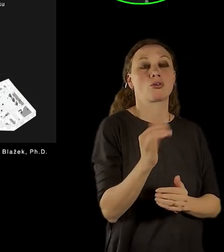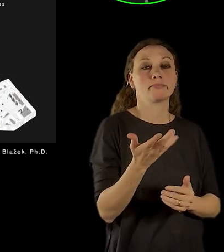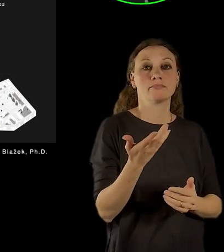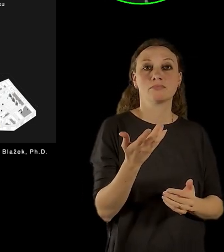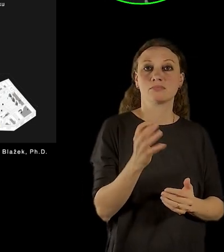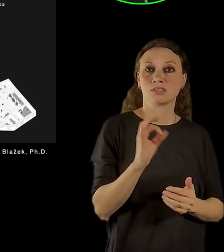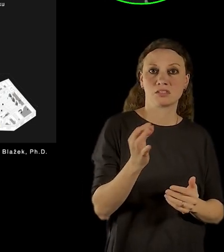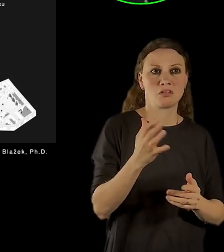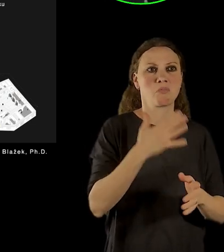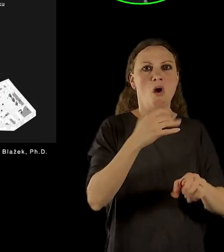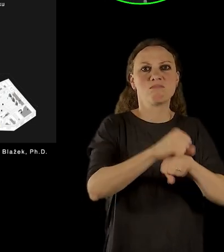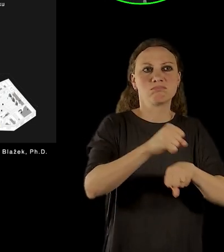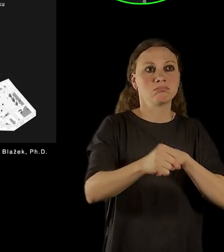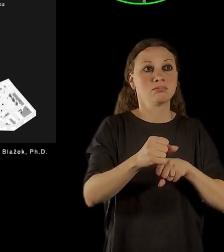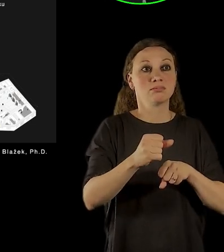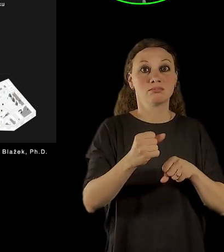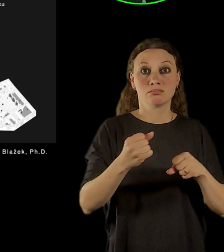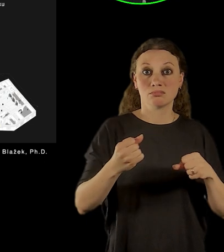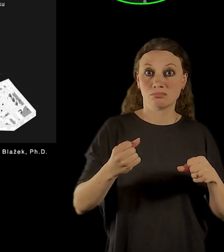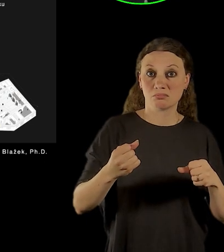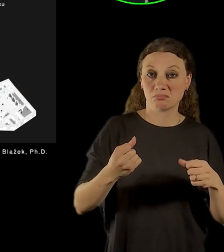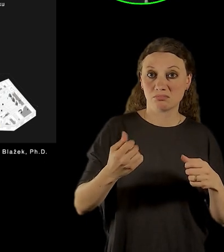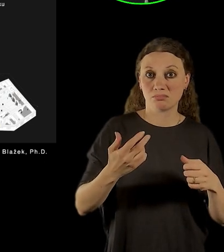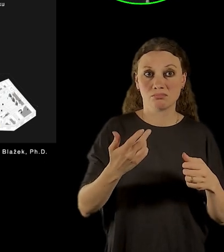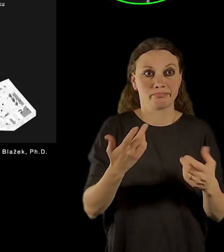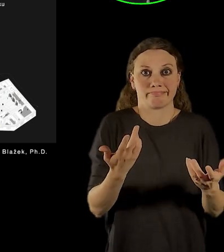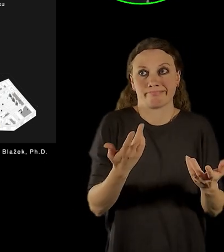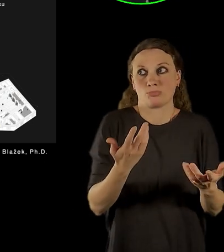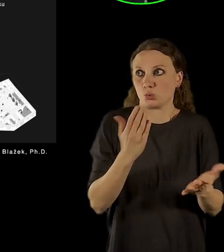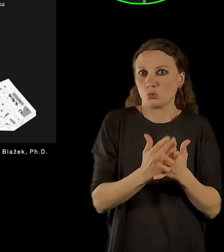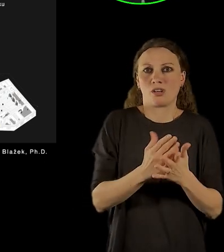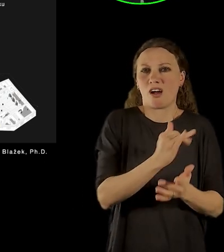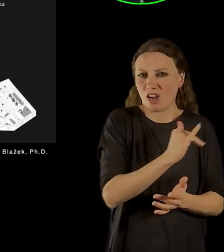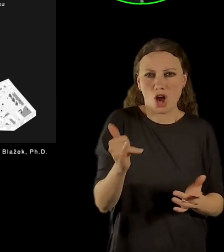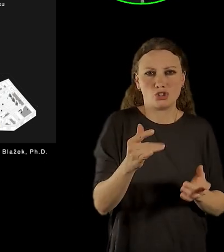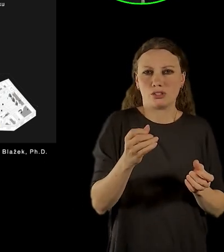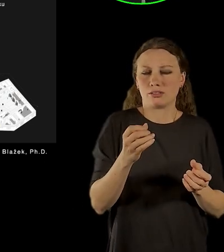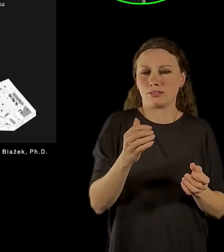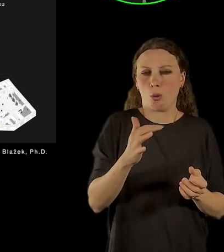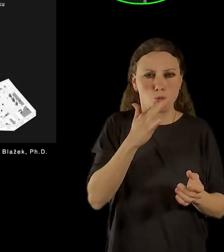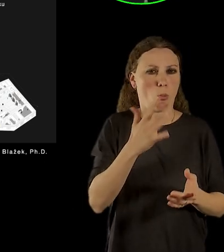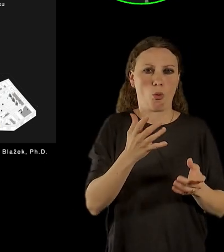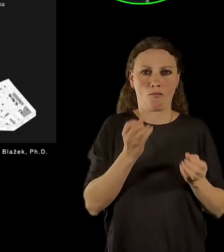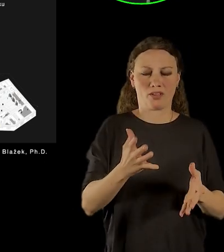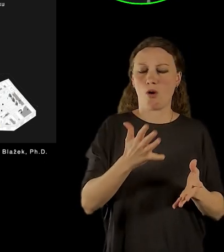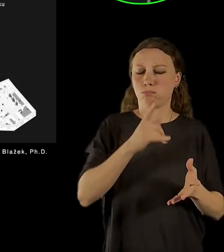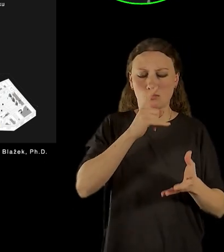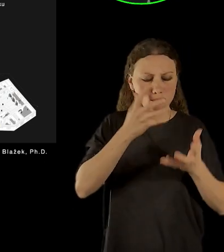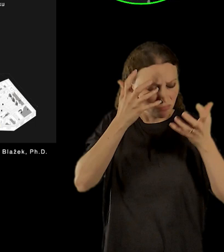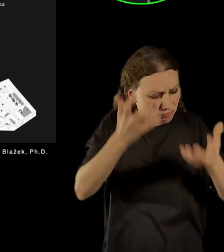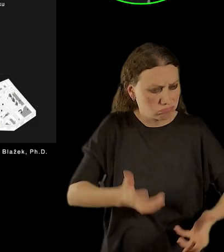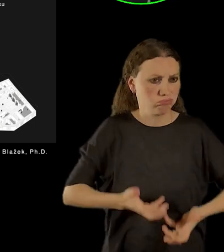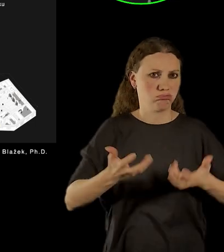po nějaké době prostě nemluvit v fulzovkách, jako skutečně to bylo velmi brutální místo,